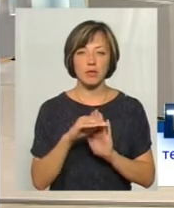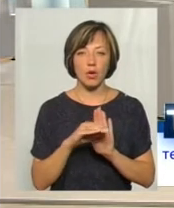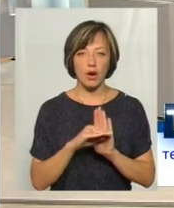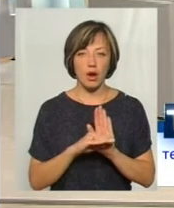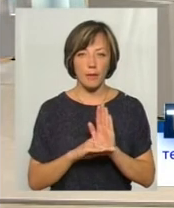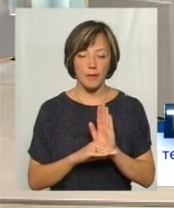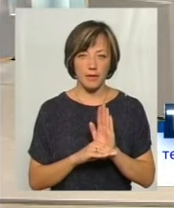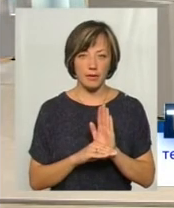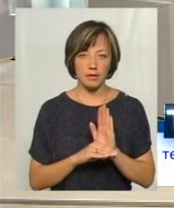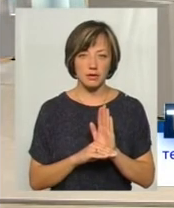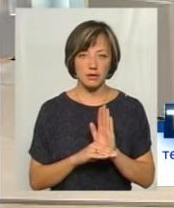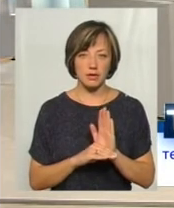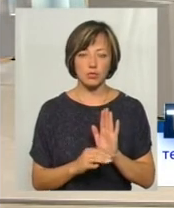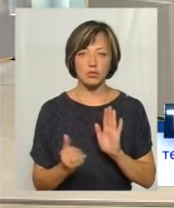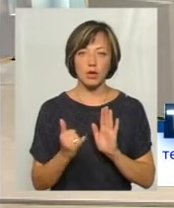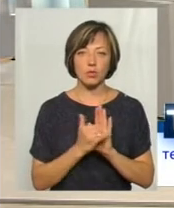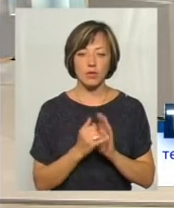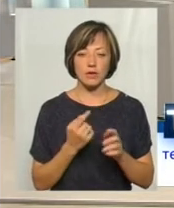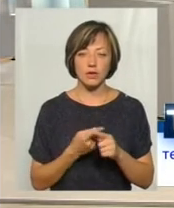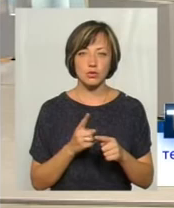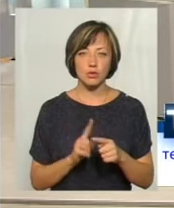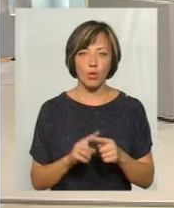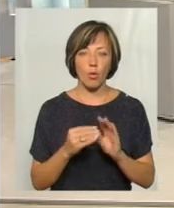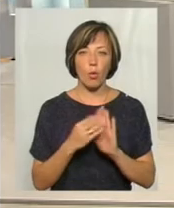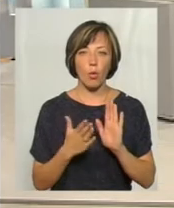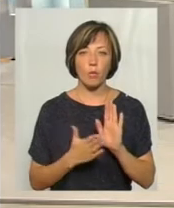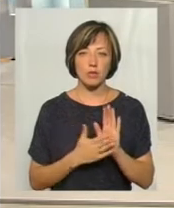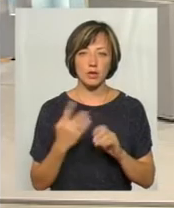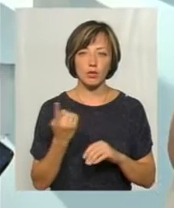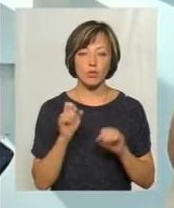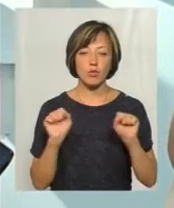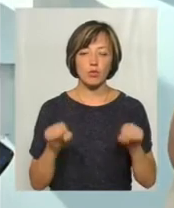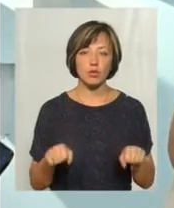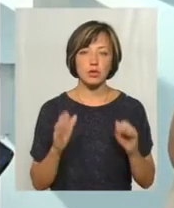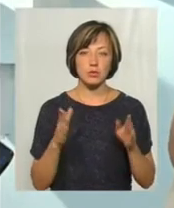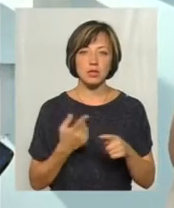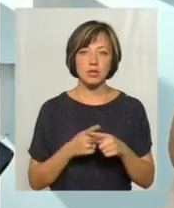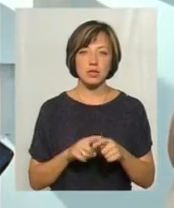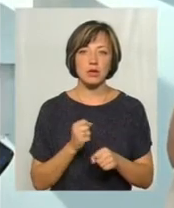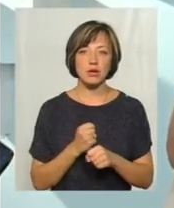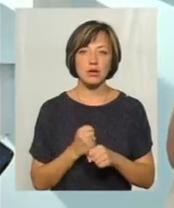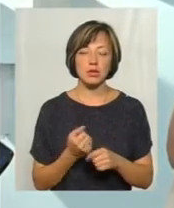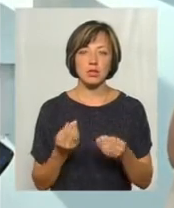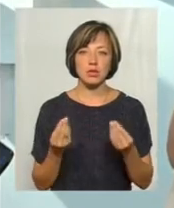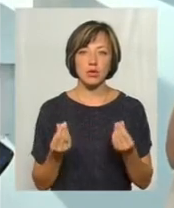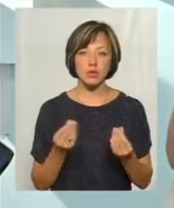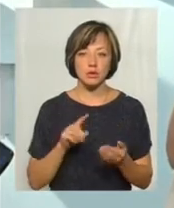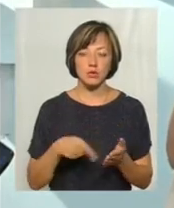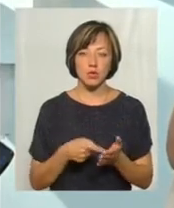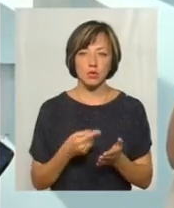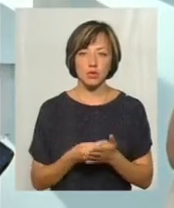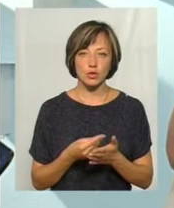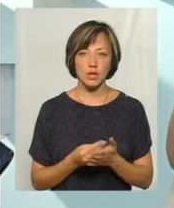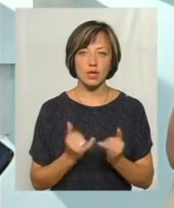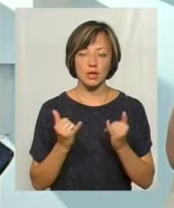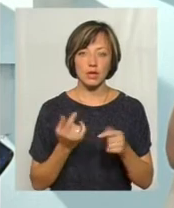встановлення цього комерційного обліку, то можна буде це робити за кошти міського бюджету. Тобто,